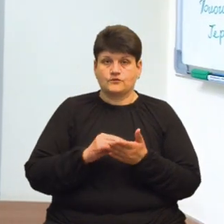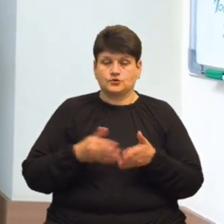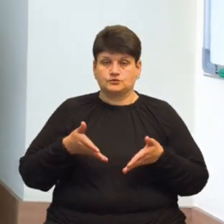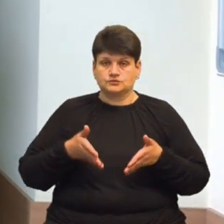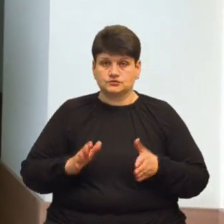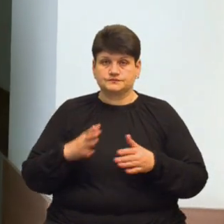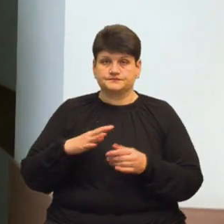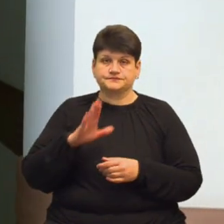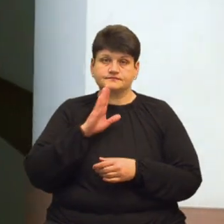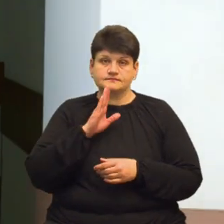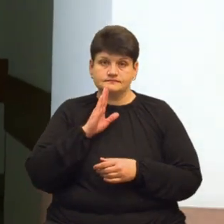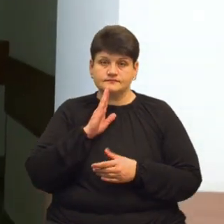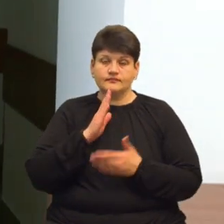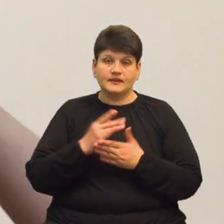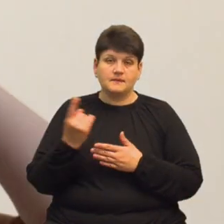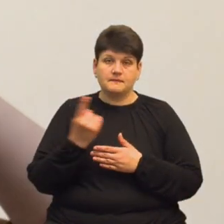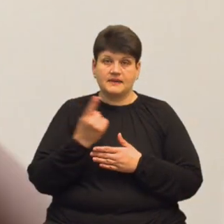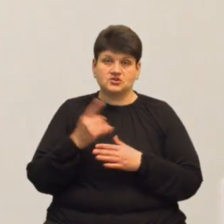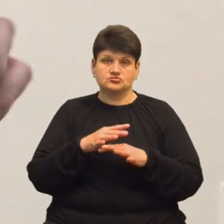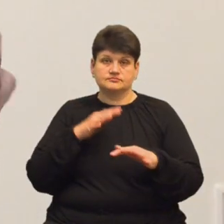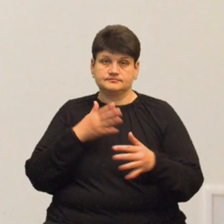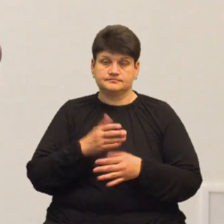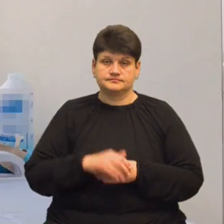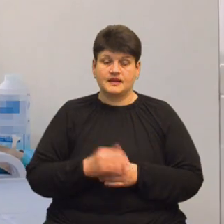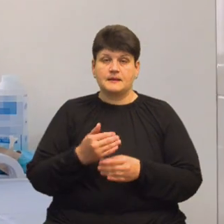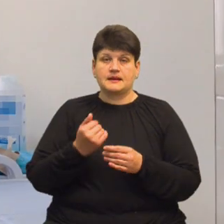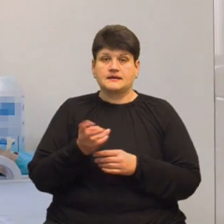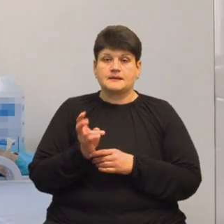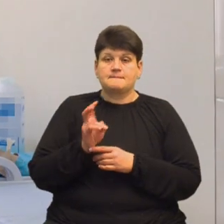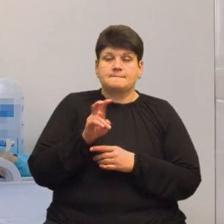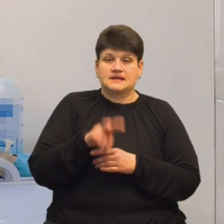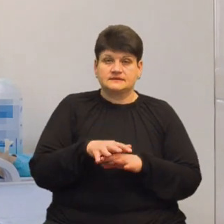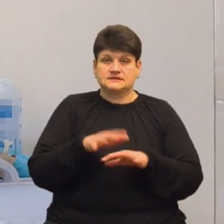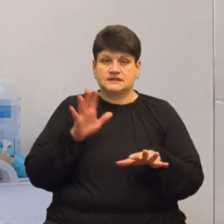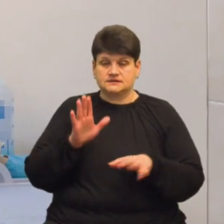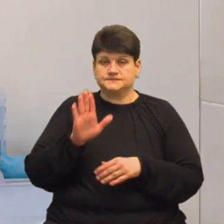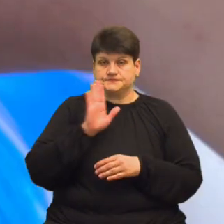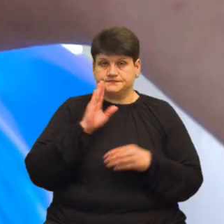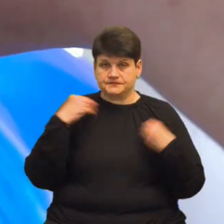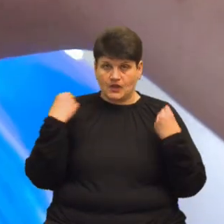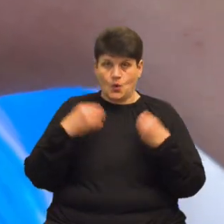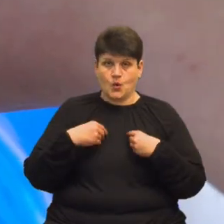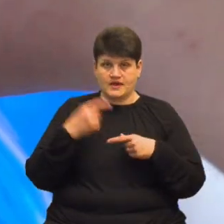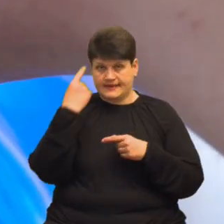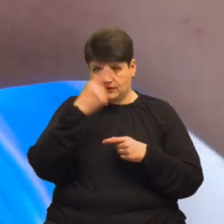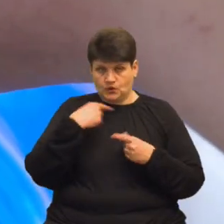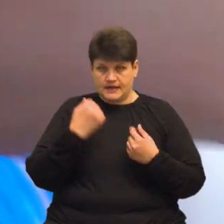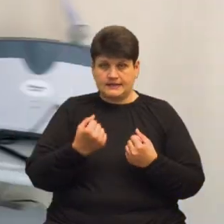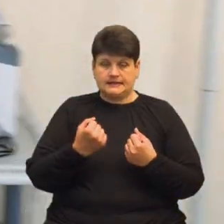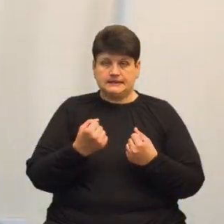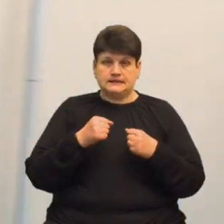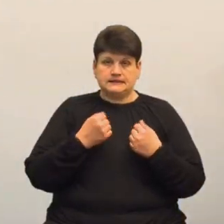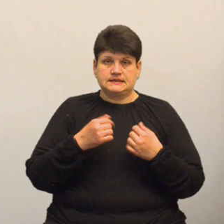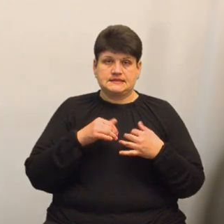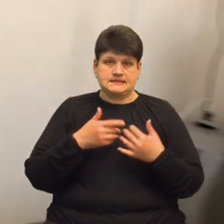чекає на дівчинку, знаходиться в першій пологовій залі. Перед тим, як зайти у пологовий зал, акушерка одягає індивідуальні засоби захисту.